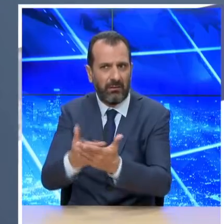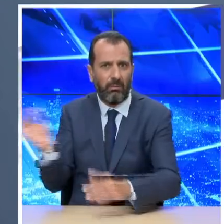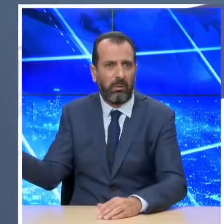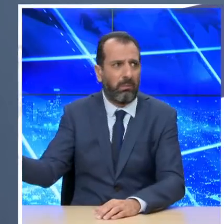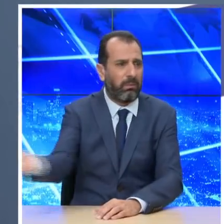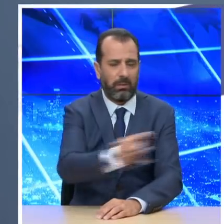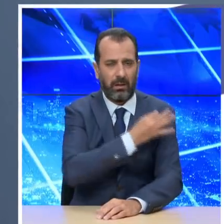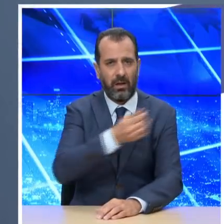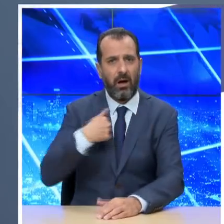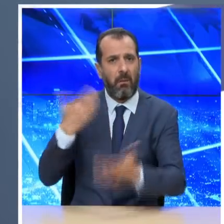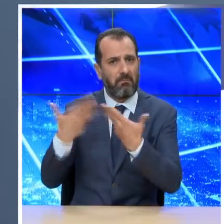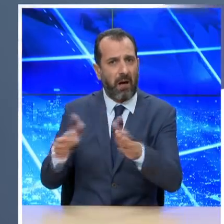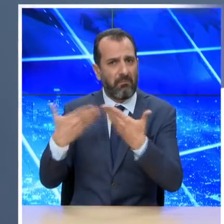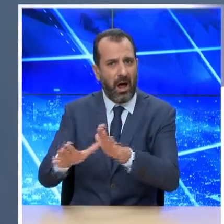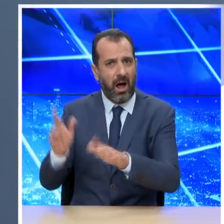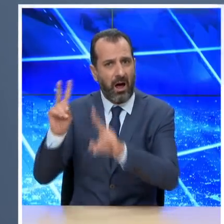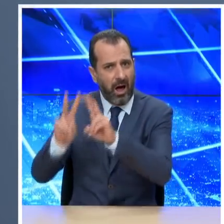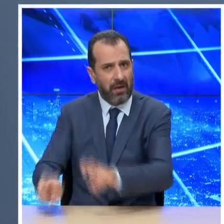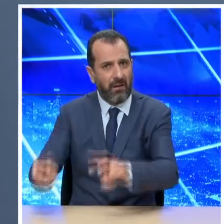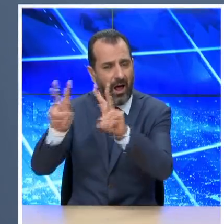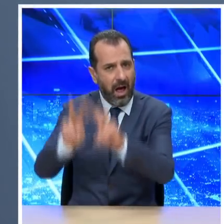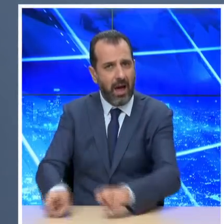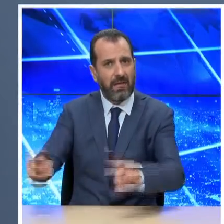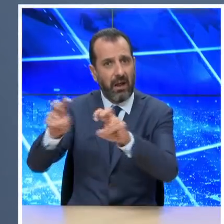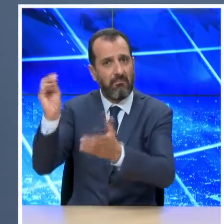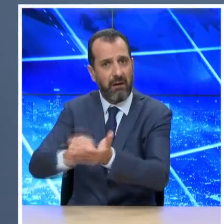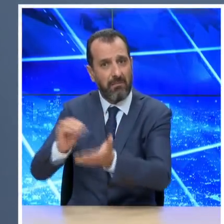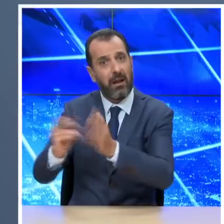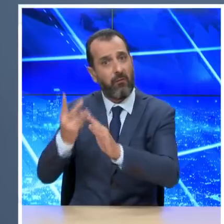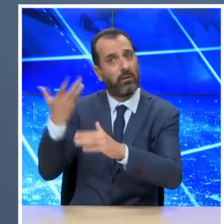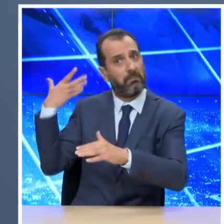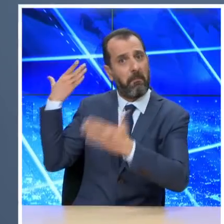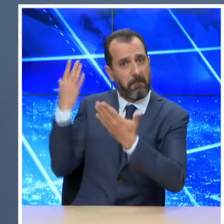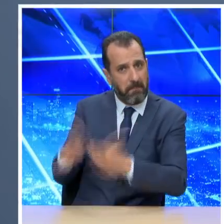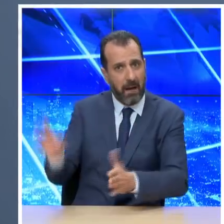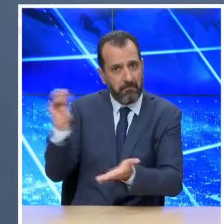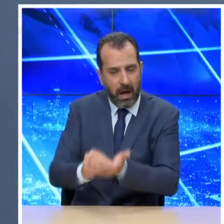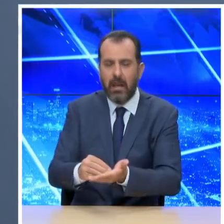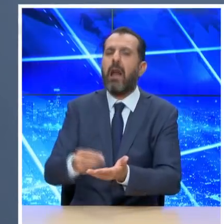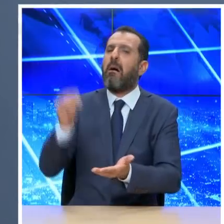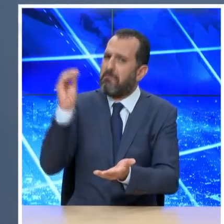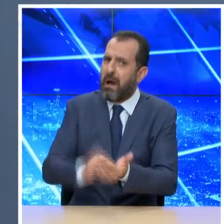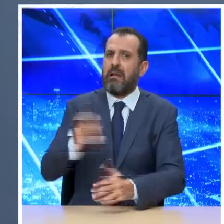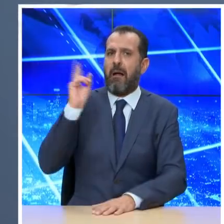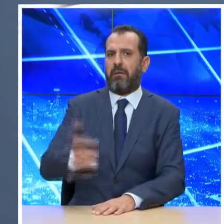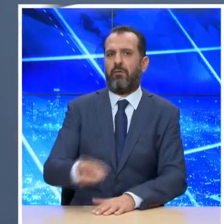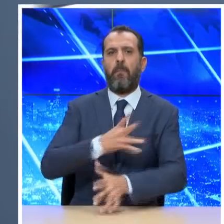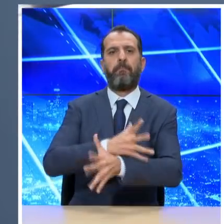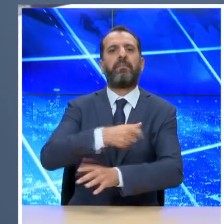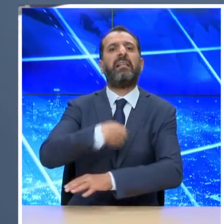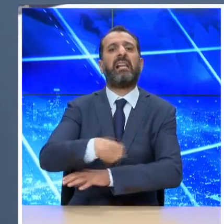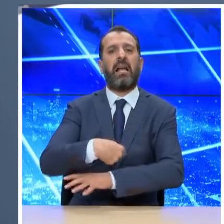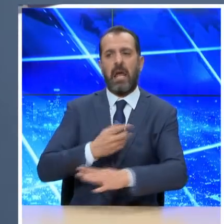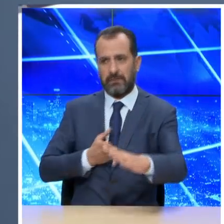συγκεκριμένη δομή έχουν γίνει δύο φορές τεστ αλλά ο κίνδυνος είναι καθημερινός. Ήδη υπάρχει παρέμβαση στους Αγγελέα και όποιες ευθύνες θα